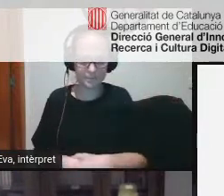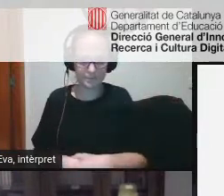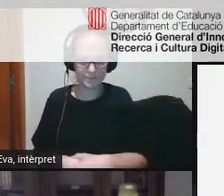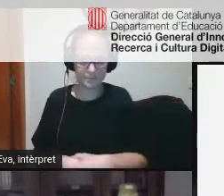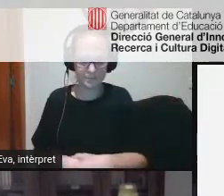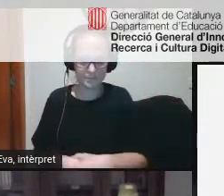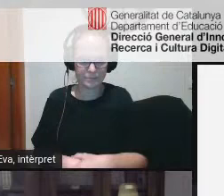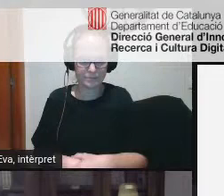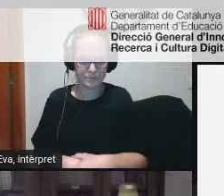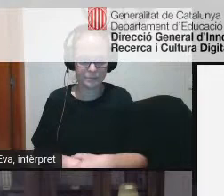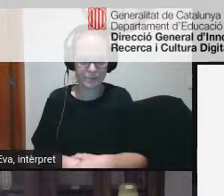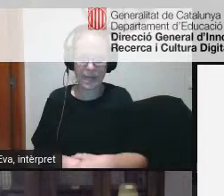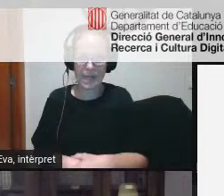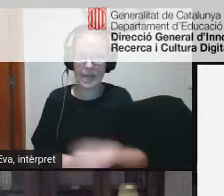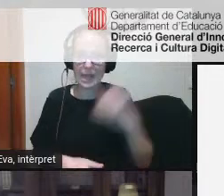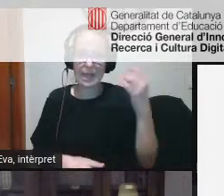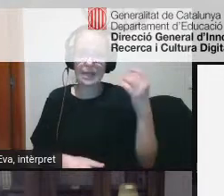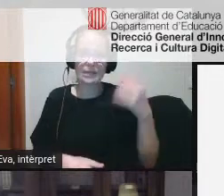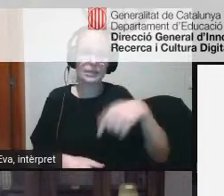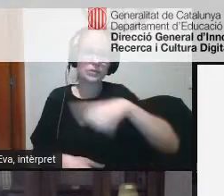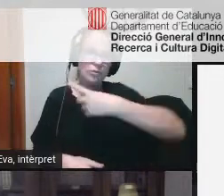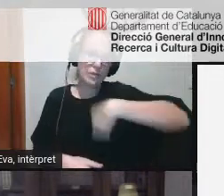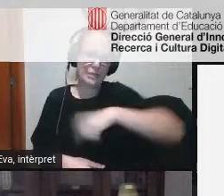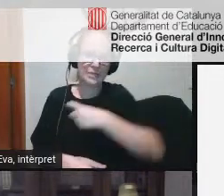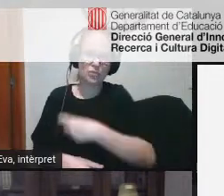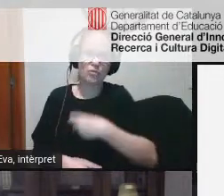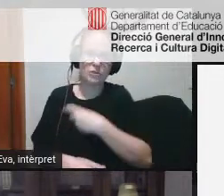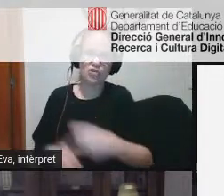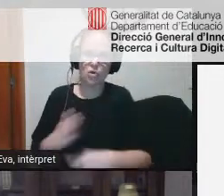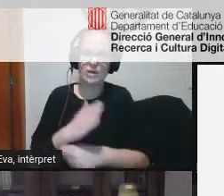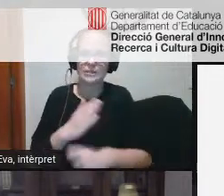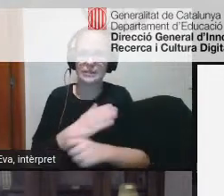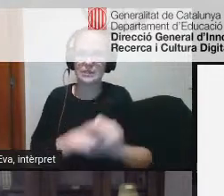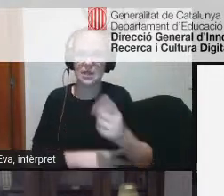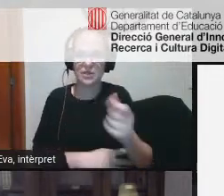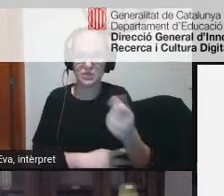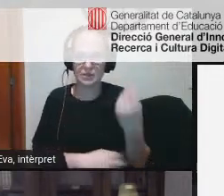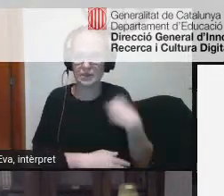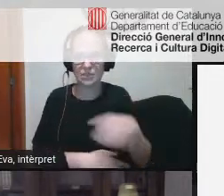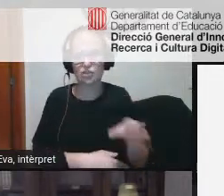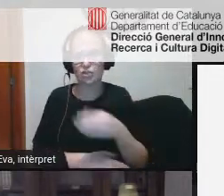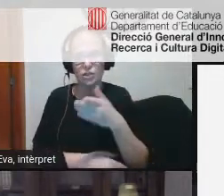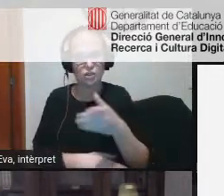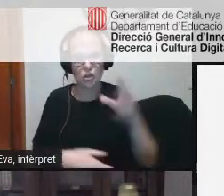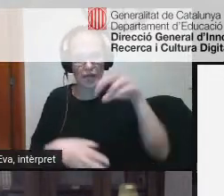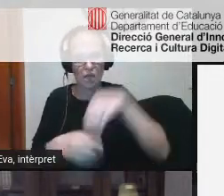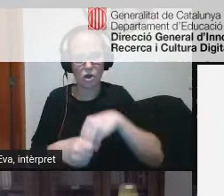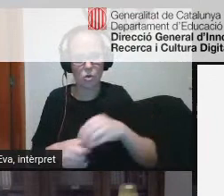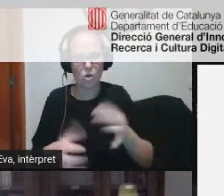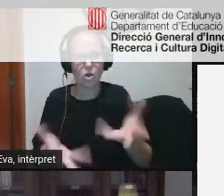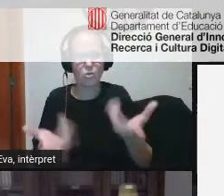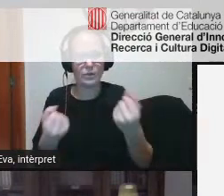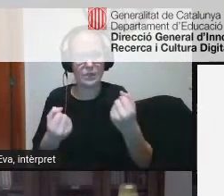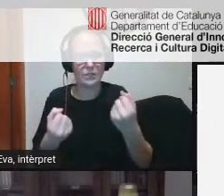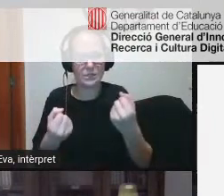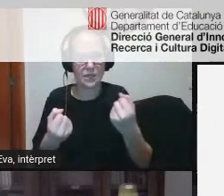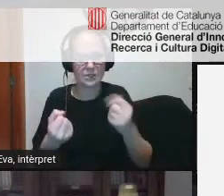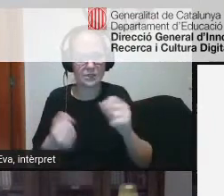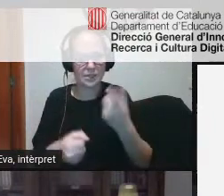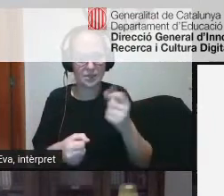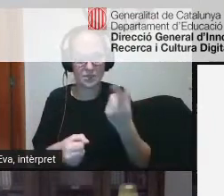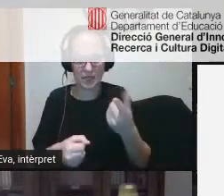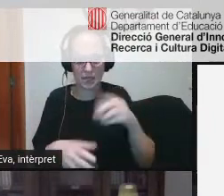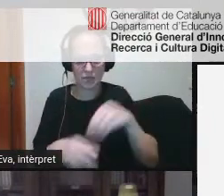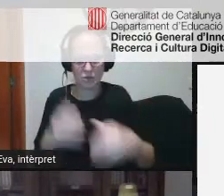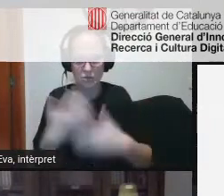la nostra aventura de la comissió d'estratègia digital o de tot això que inclou les competències digitals va començar al curs